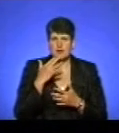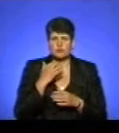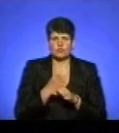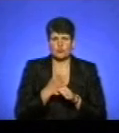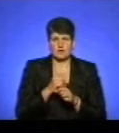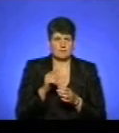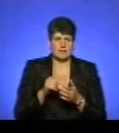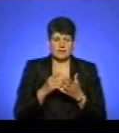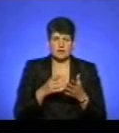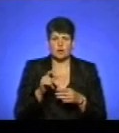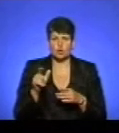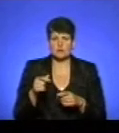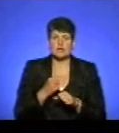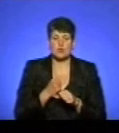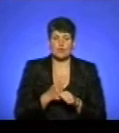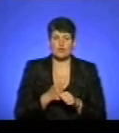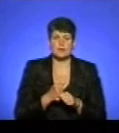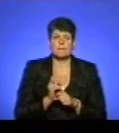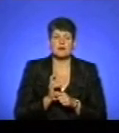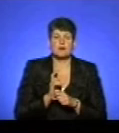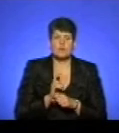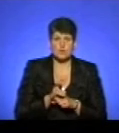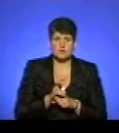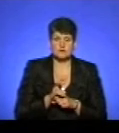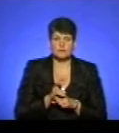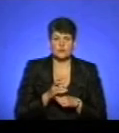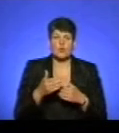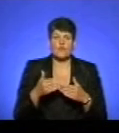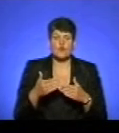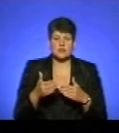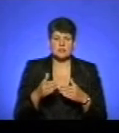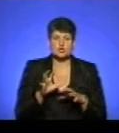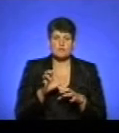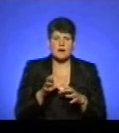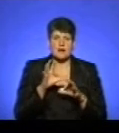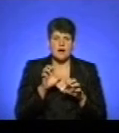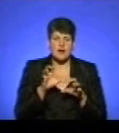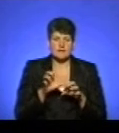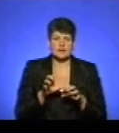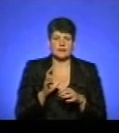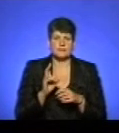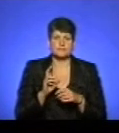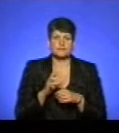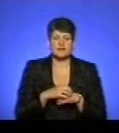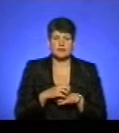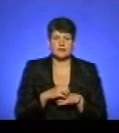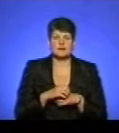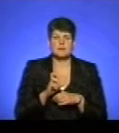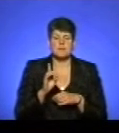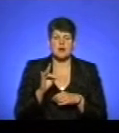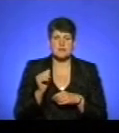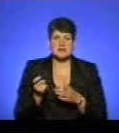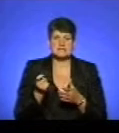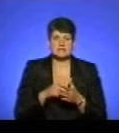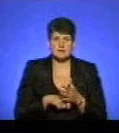питань, розумієте? І люди на роботі, так? Підходимо до воріт, собака, гавка, які, то брама фільдка закрита,